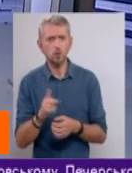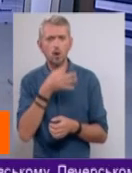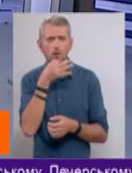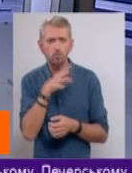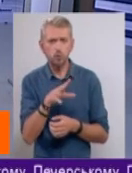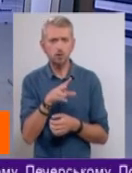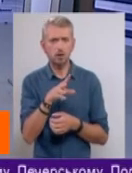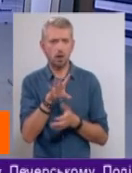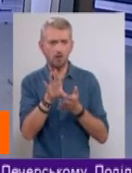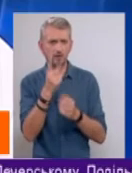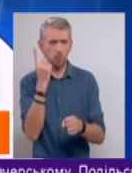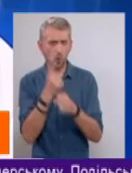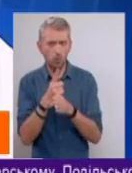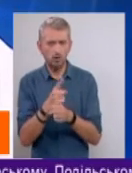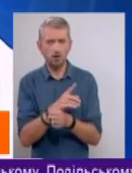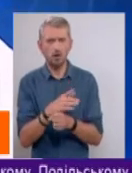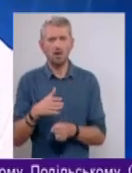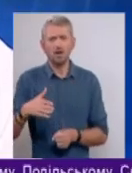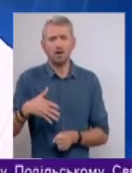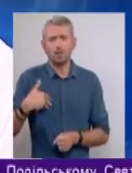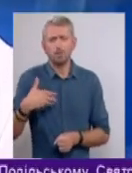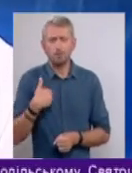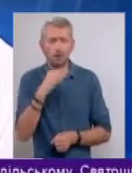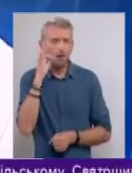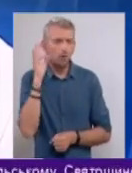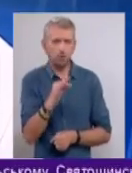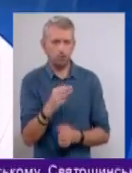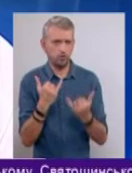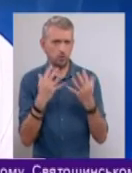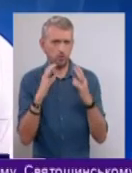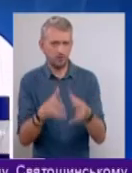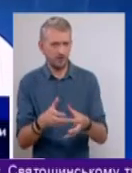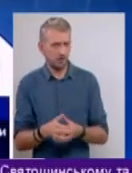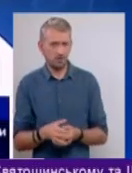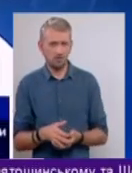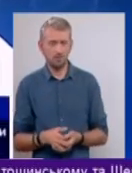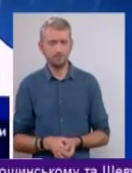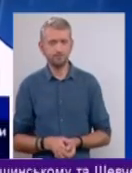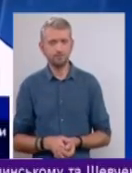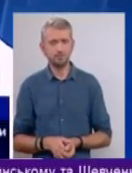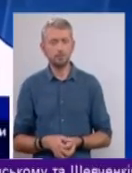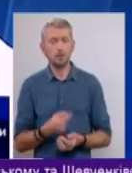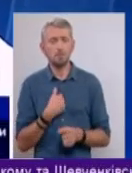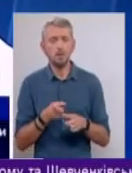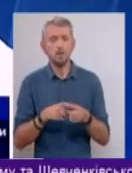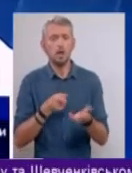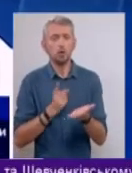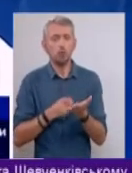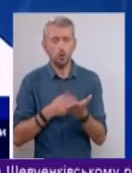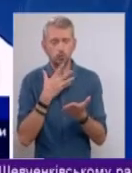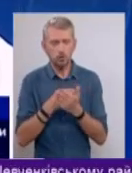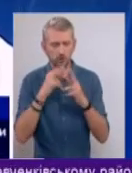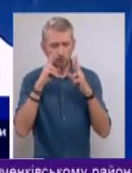-яка модель заборони, вона не є дієва в сьогоднішньому світі. Ми це доводимо своїми